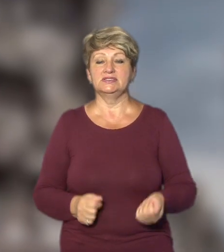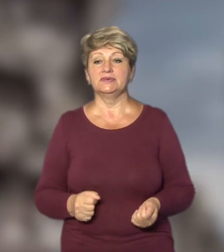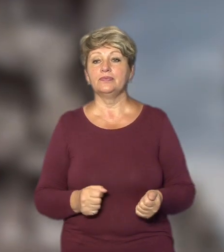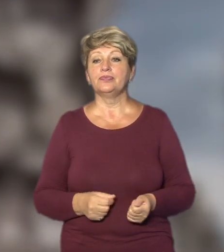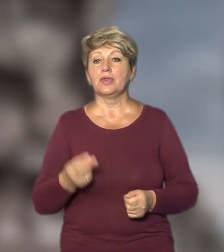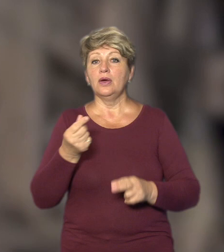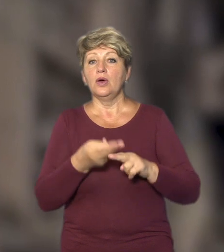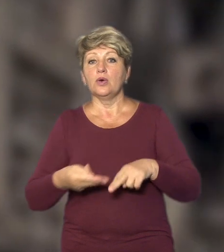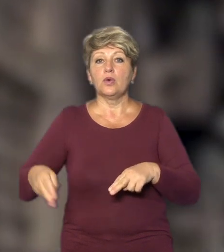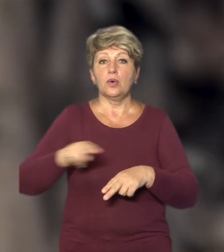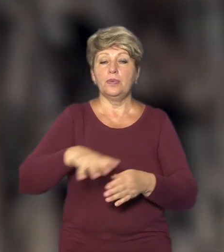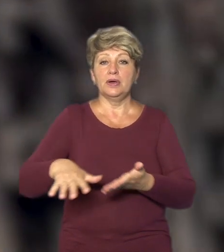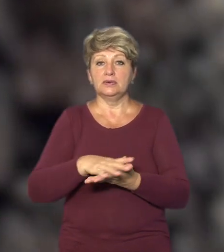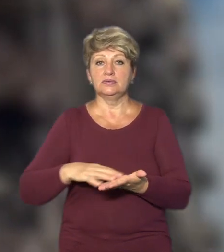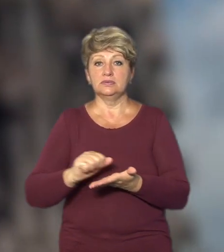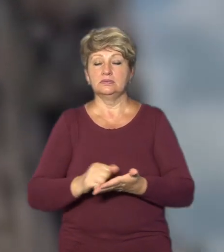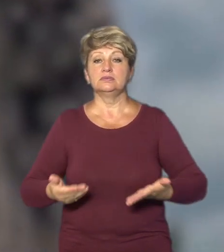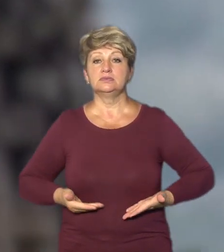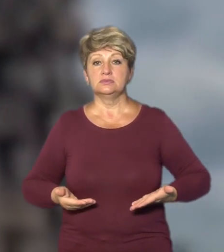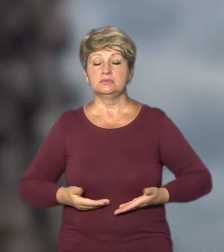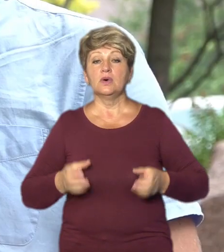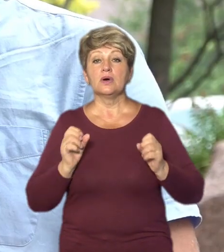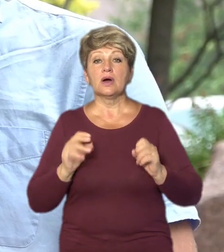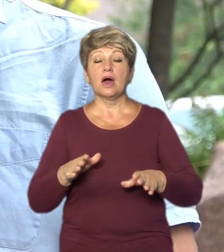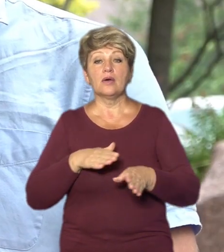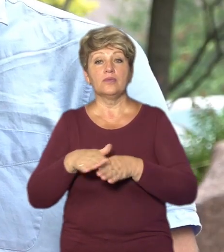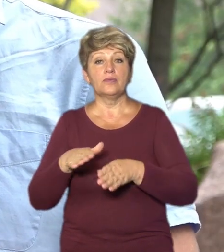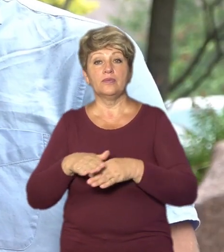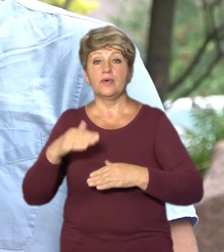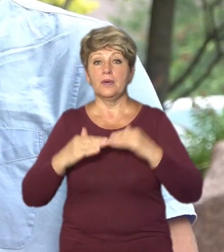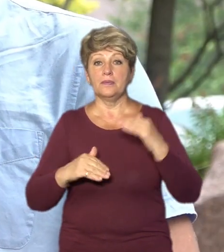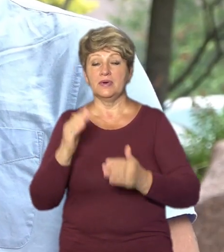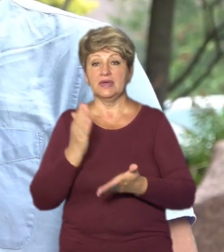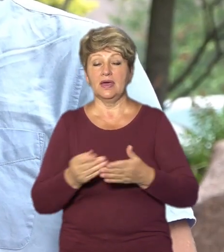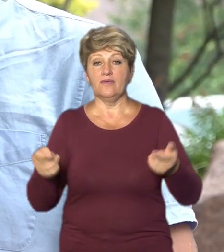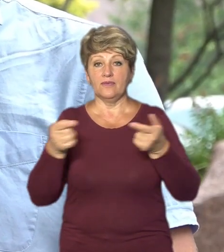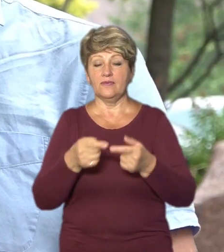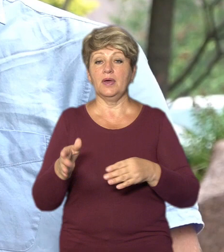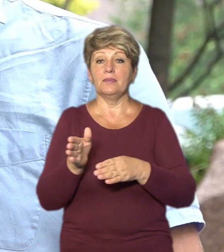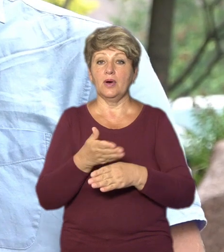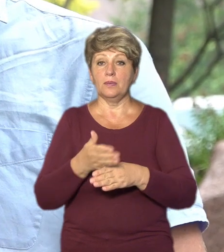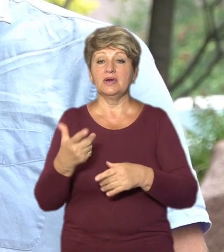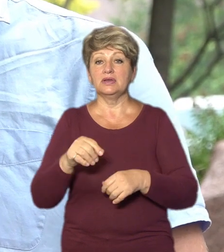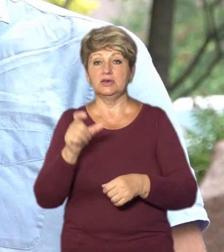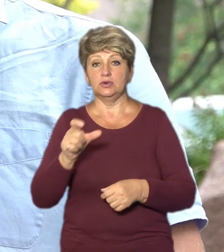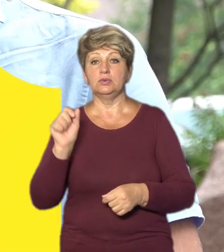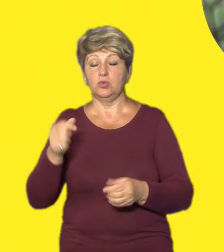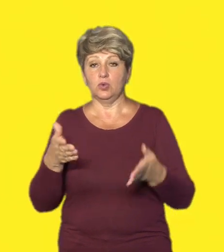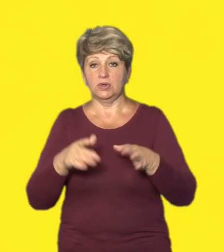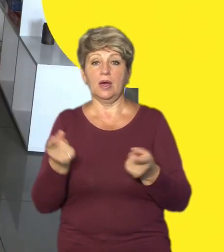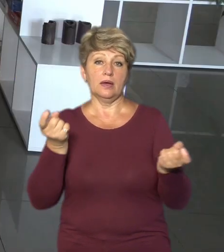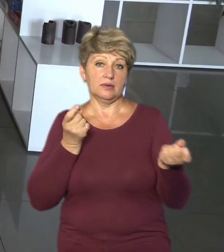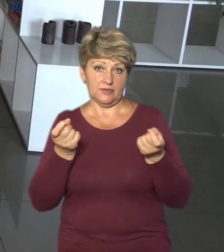Компенсація за зруйноване житло, як це діє на практиці. Є відповідний розділ, де люди також можуть залишати інформацію.